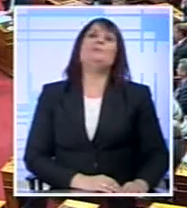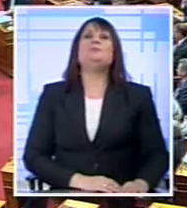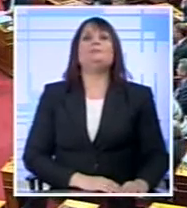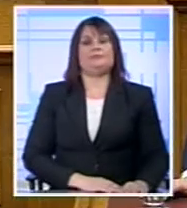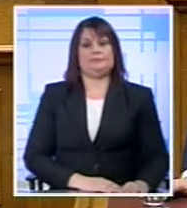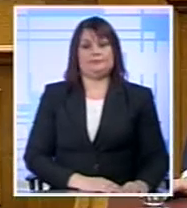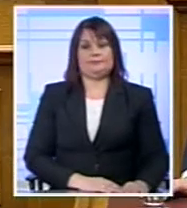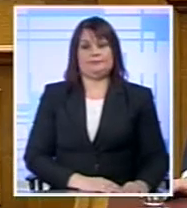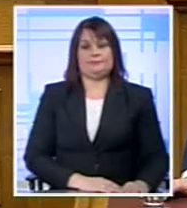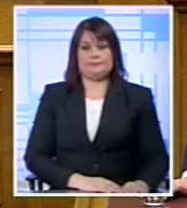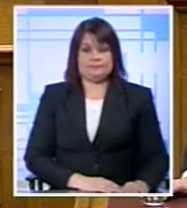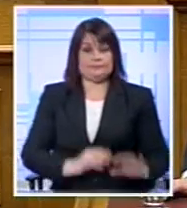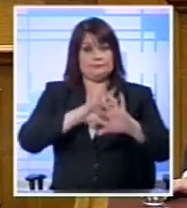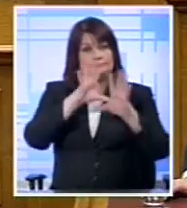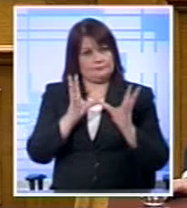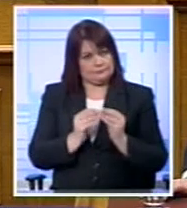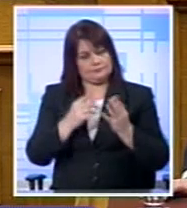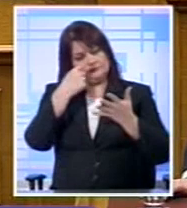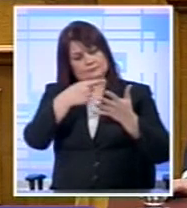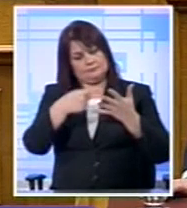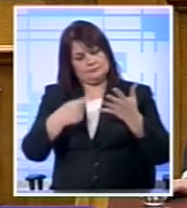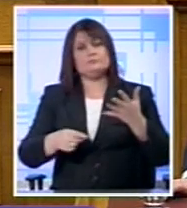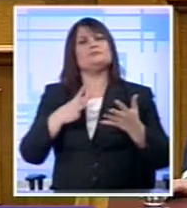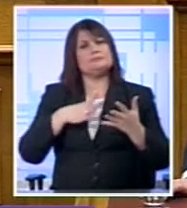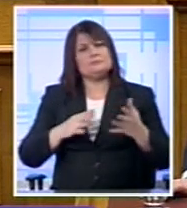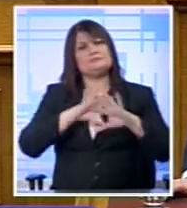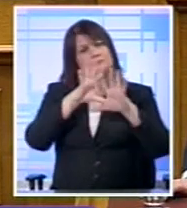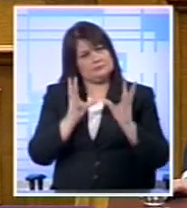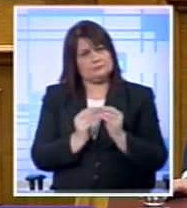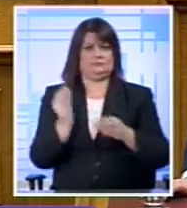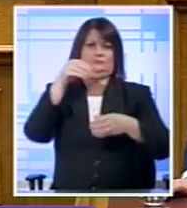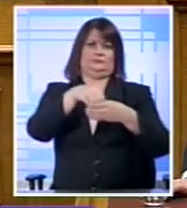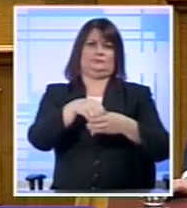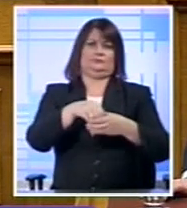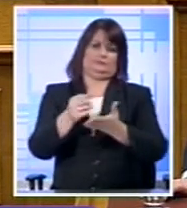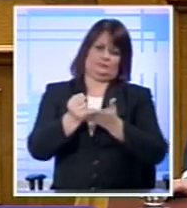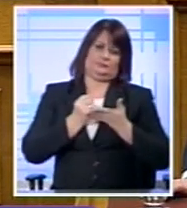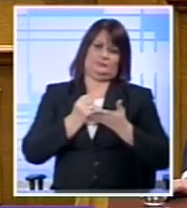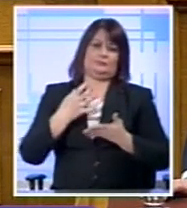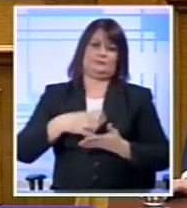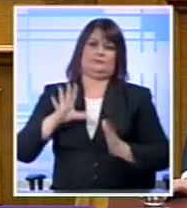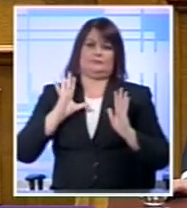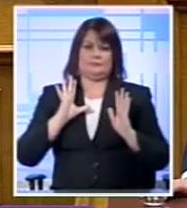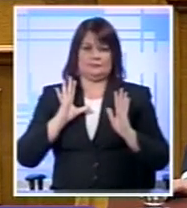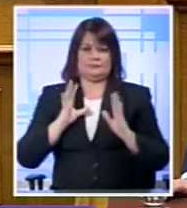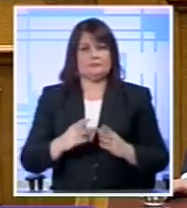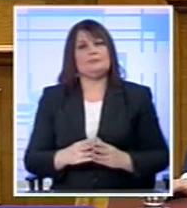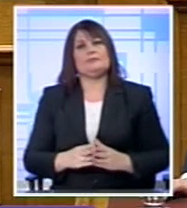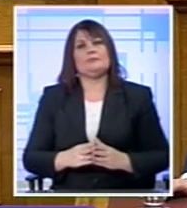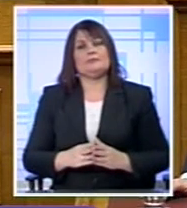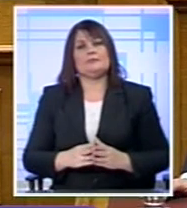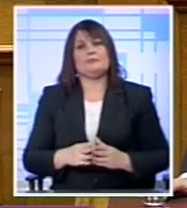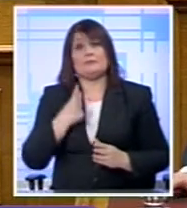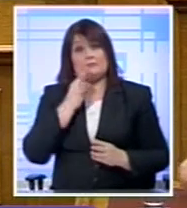Για όλους αυτούς τους λόγους θέλαμε Και την ευρύτερη συμμετοχή Και στήριξη Και διότι ήταν σωστή